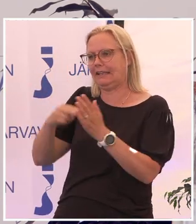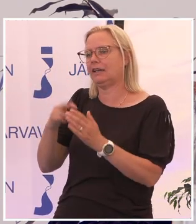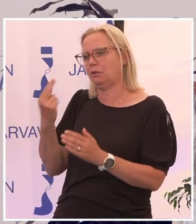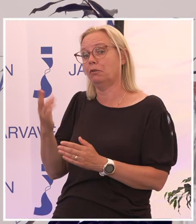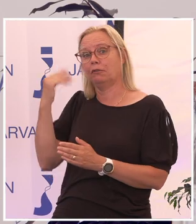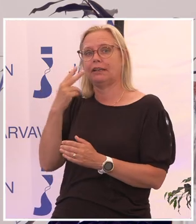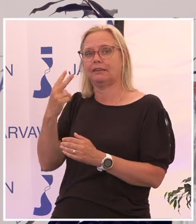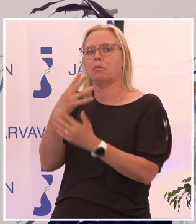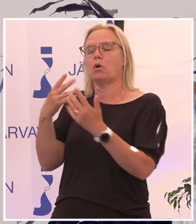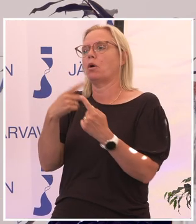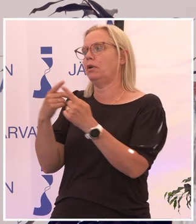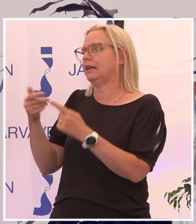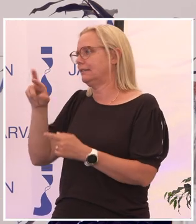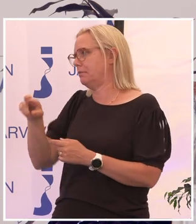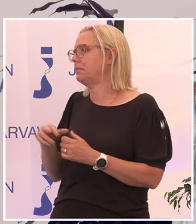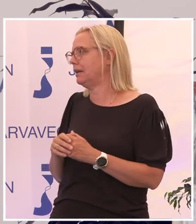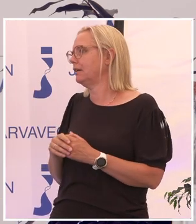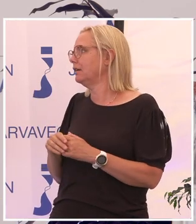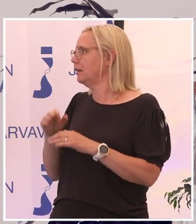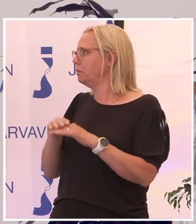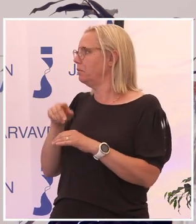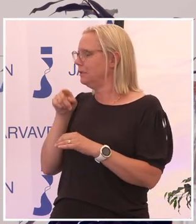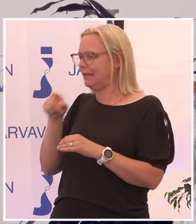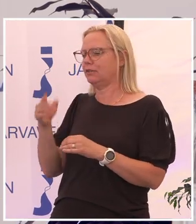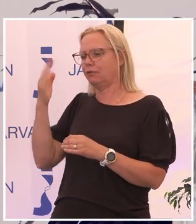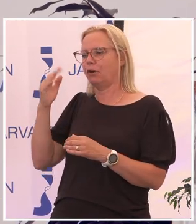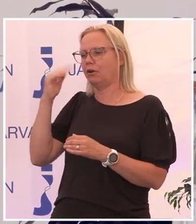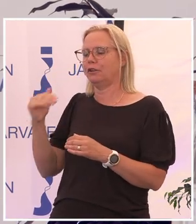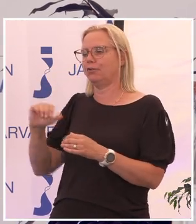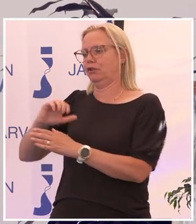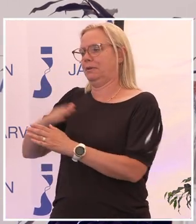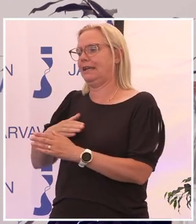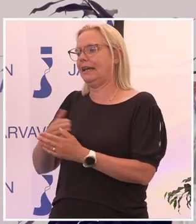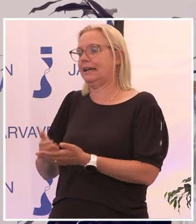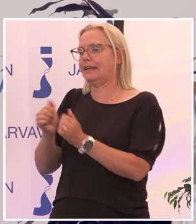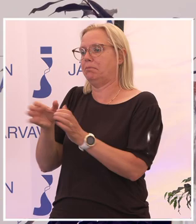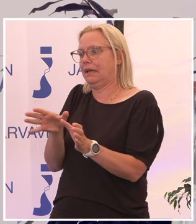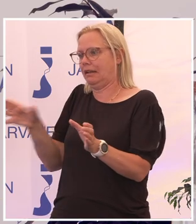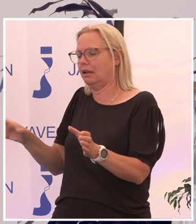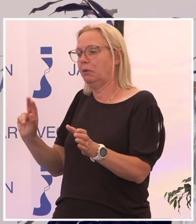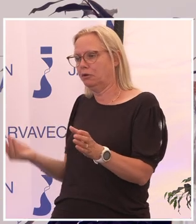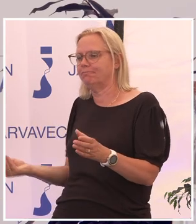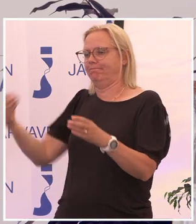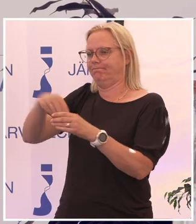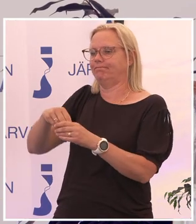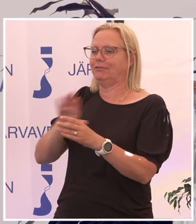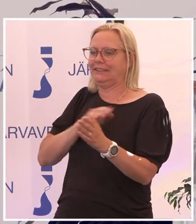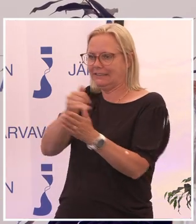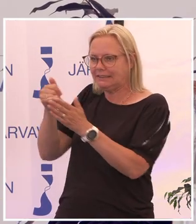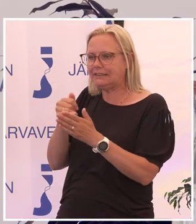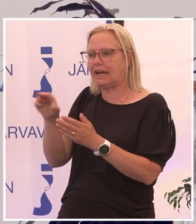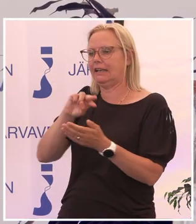sådana exempel. det där som tidigare var fristående hjälpmedel nu finns inbyggt i allas